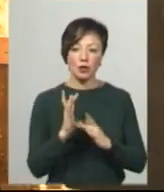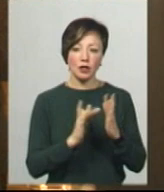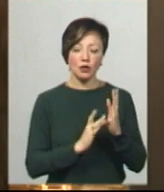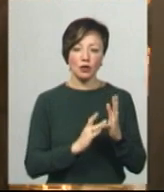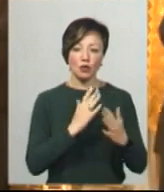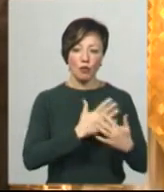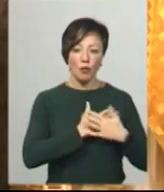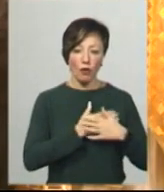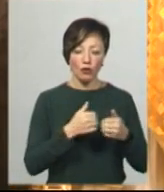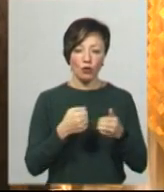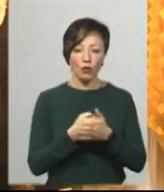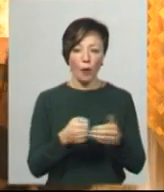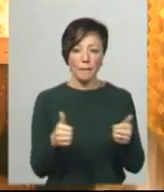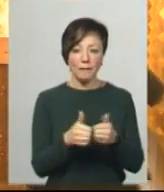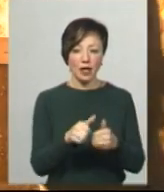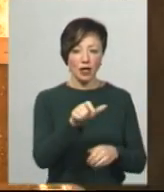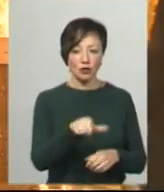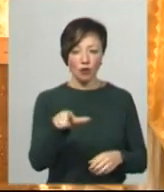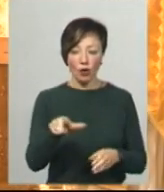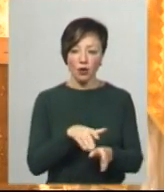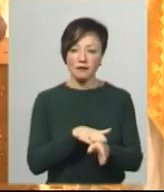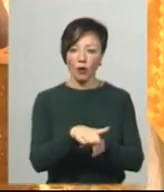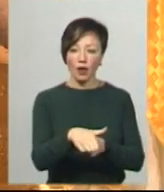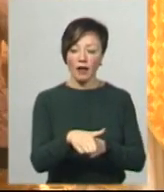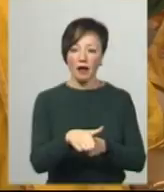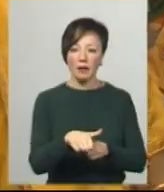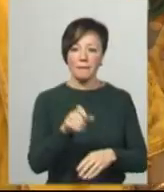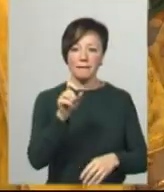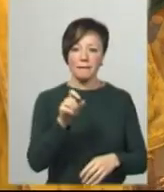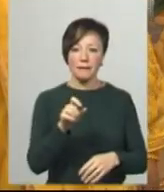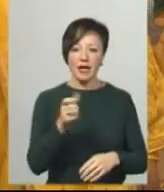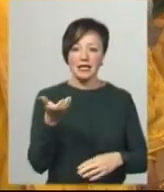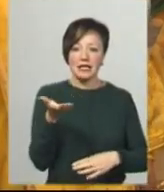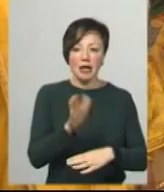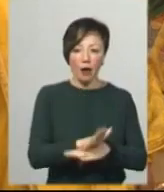ближнього, з виконанням заповідів Божих.